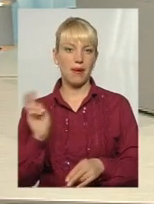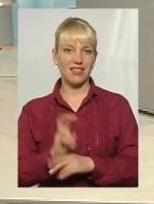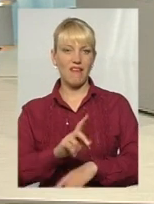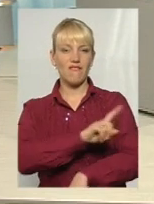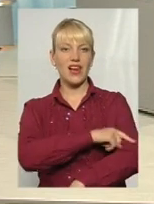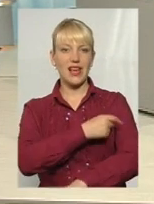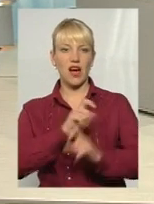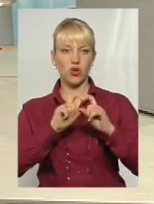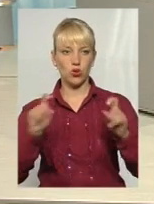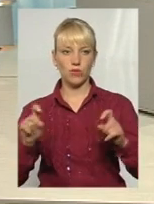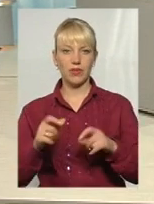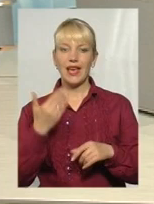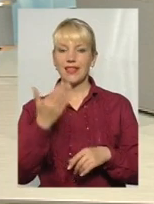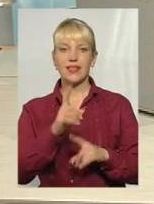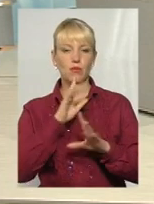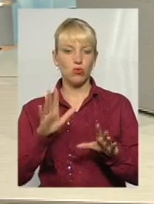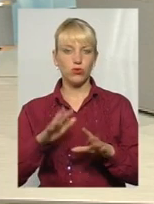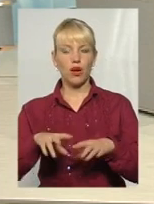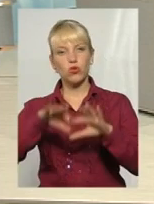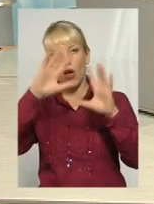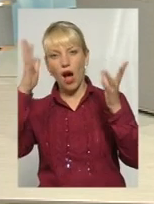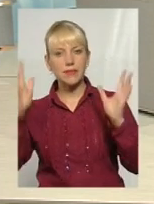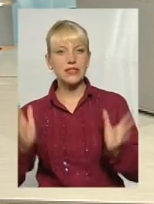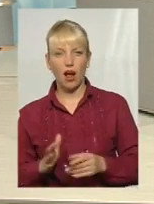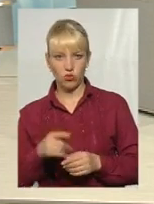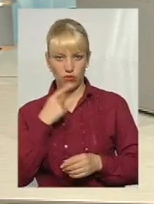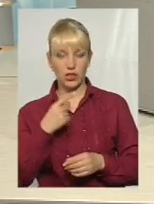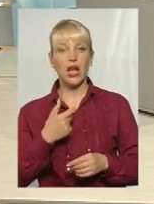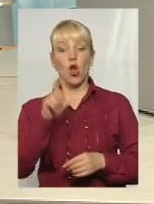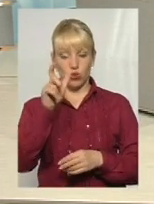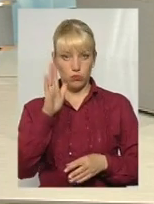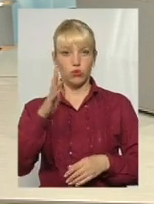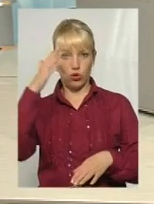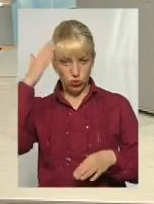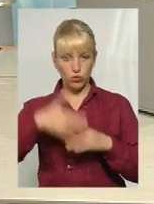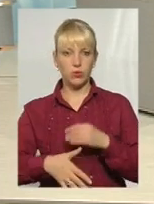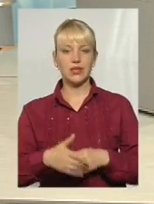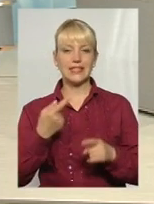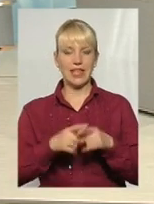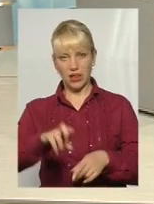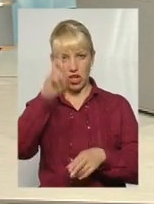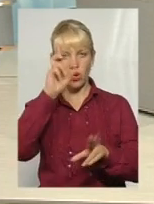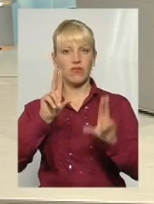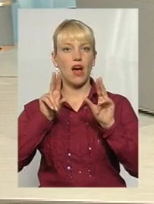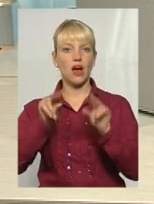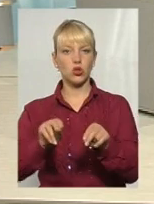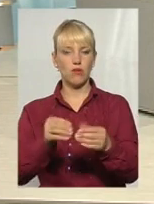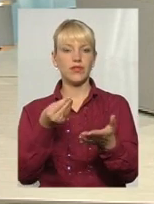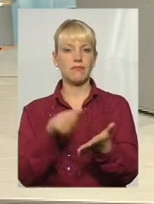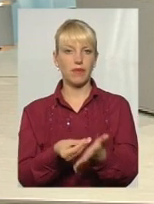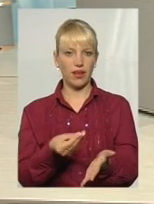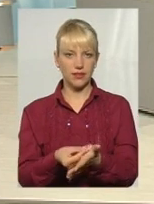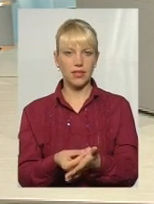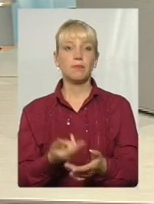її не будуть абстрактно розказувати. Людина буде розуміти, що це державний гарантований пакет. От така-то вартість. Тобто,